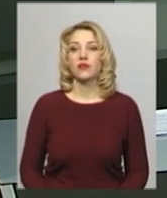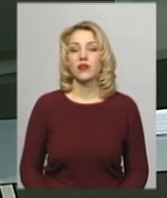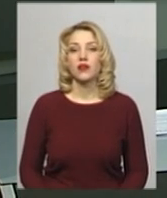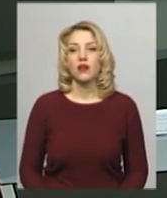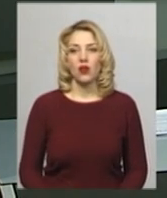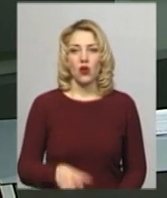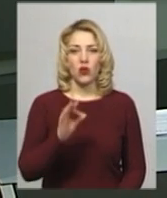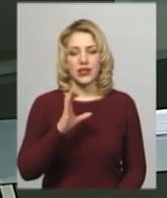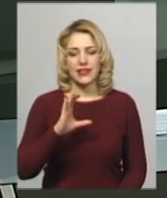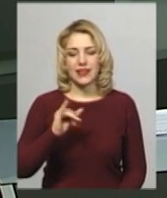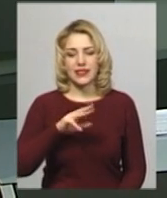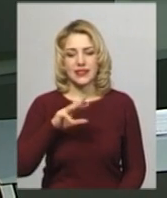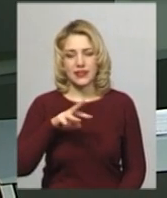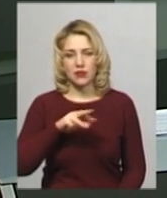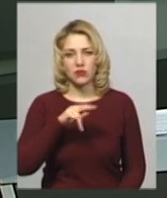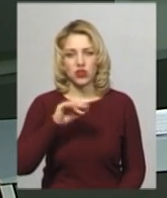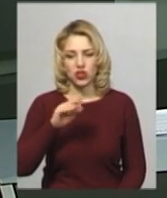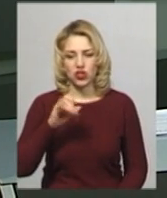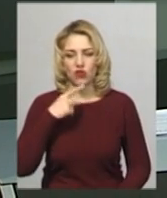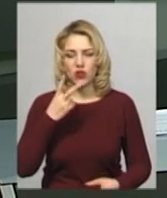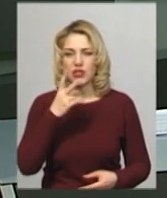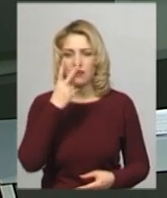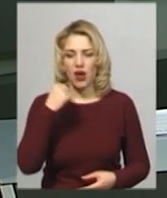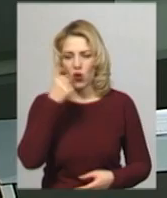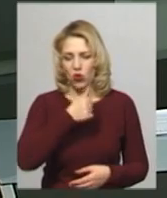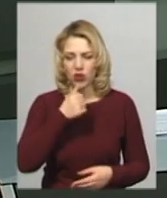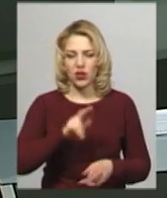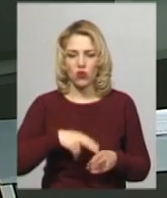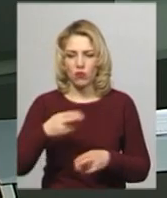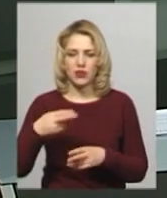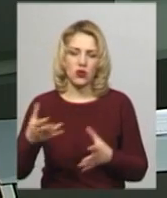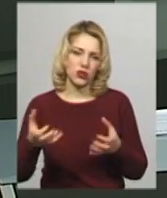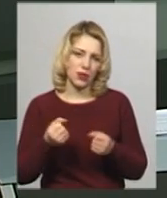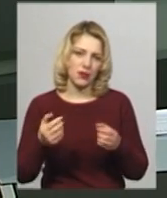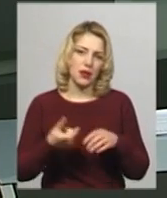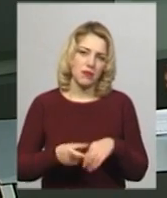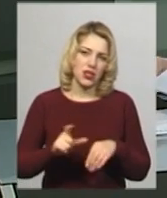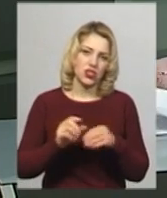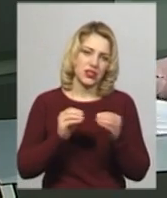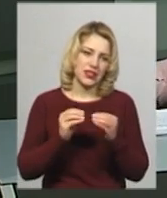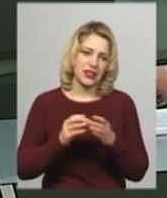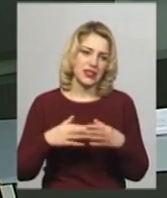Олександр Семчишин додає, за два роки компенсації отримали більше 10-ти сімей військових.